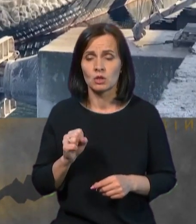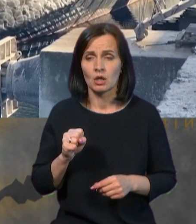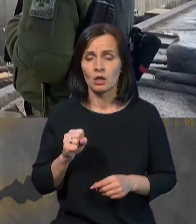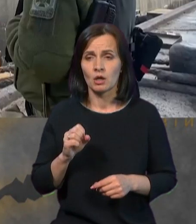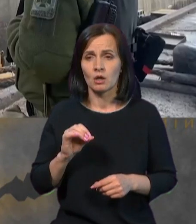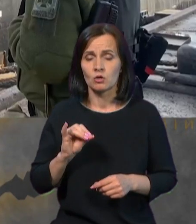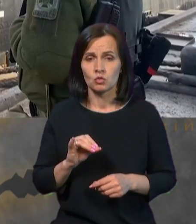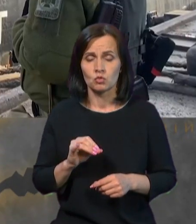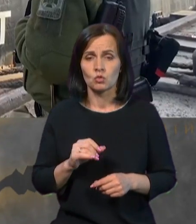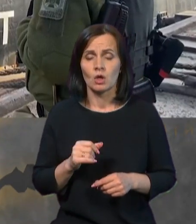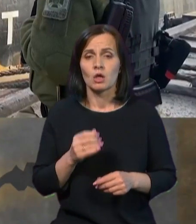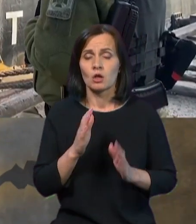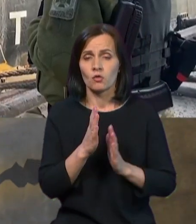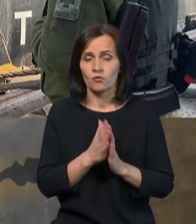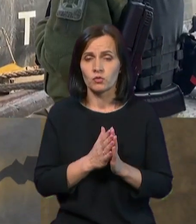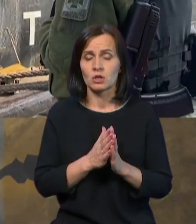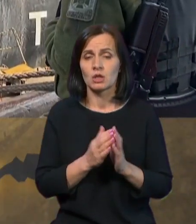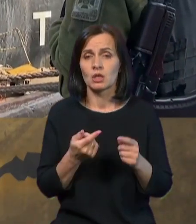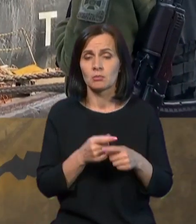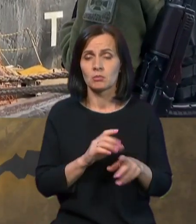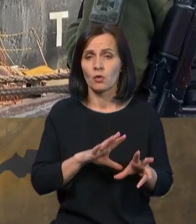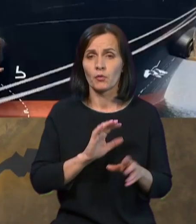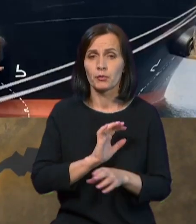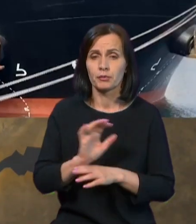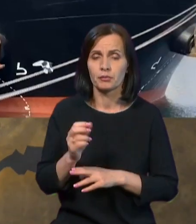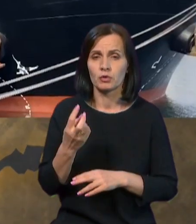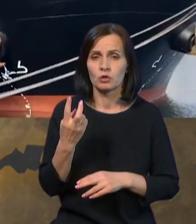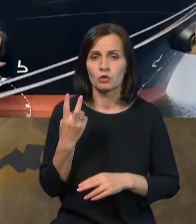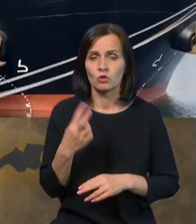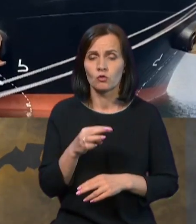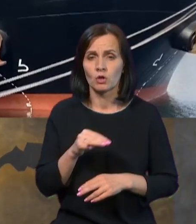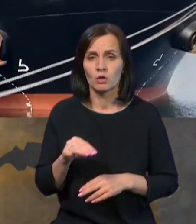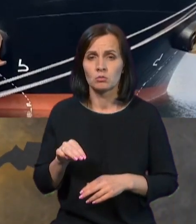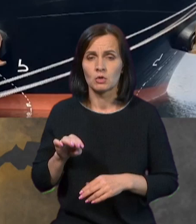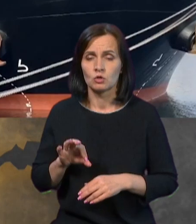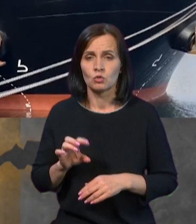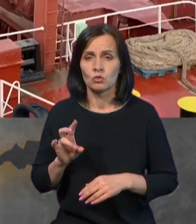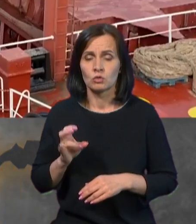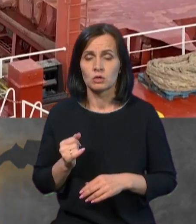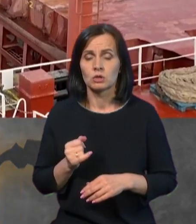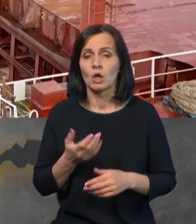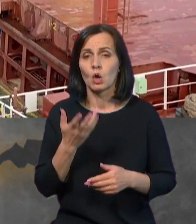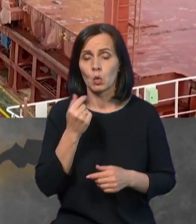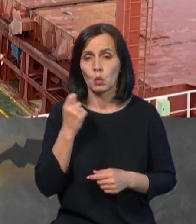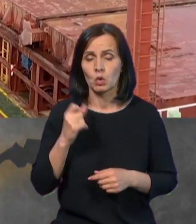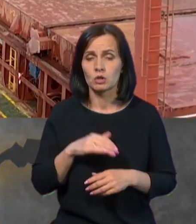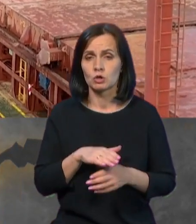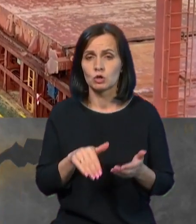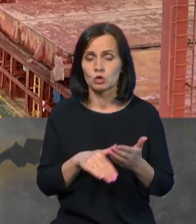тонн. Я думаю, що ми б змогли подвоїти цю кількість, коли Європа допоможе нам відкрити